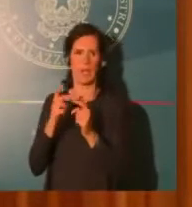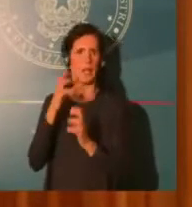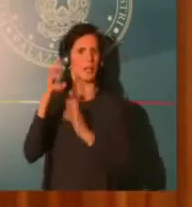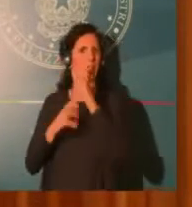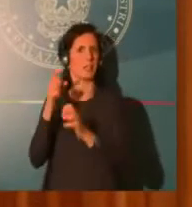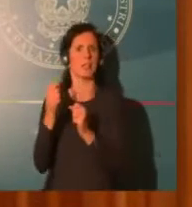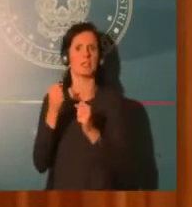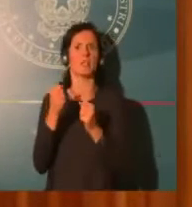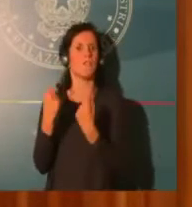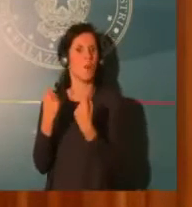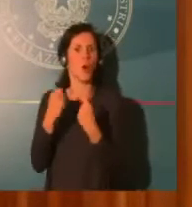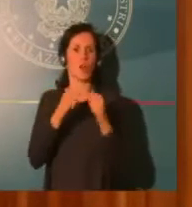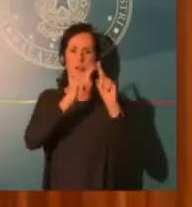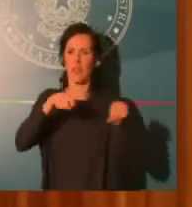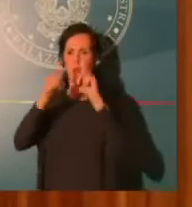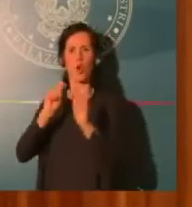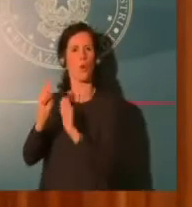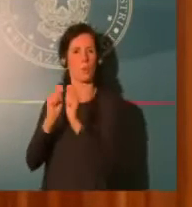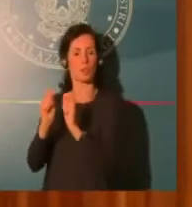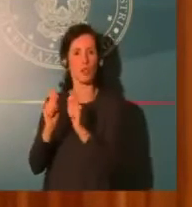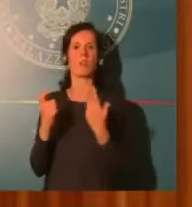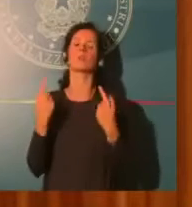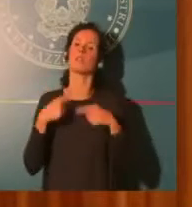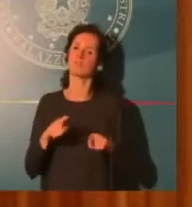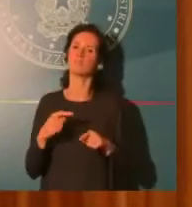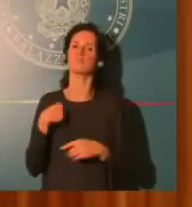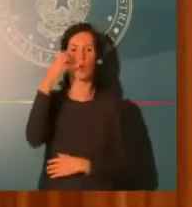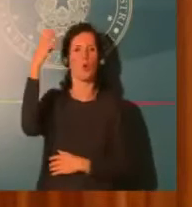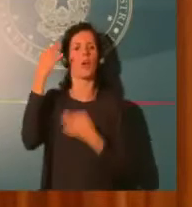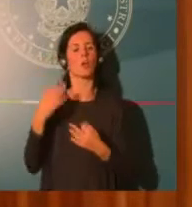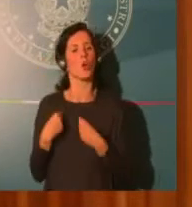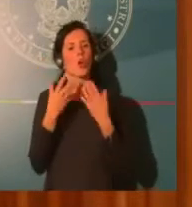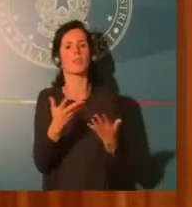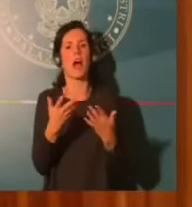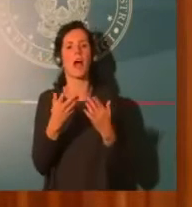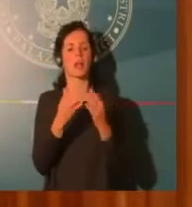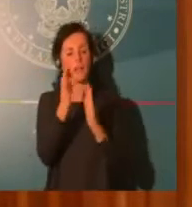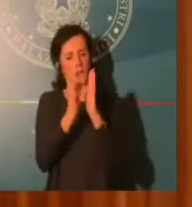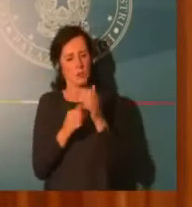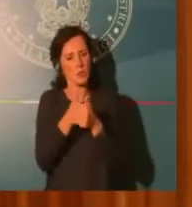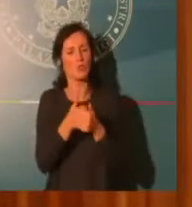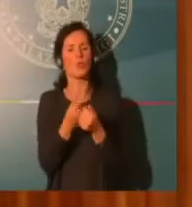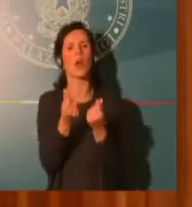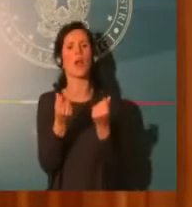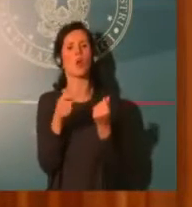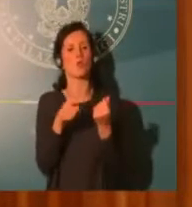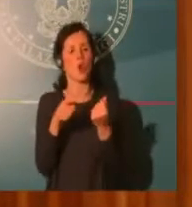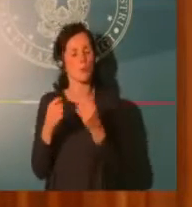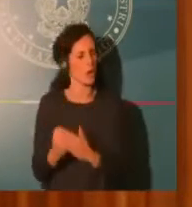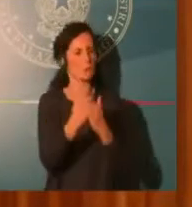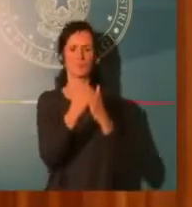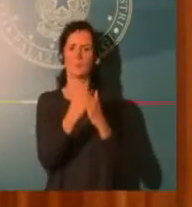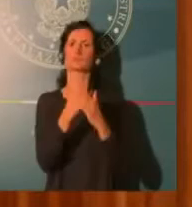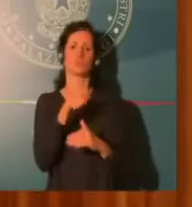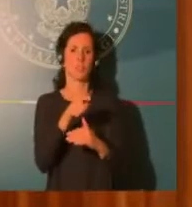Sono 460 mila soggetti, 2,4 miliardi soltanto la parte fondo perduto.